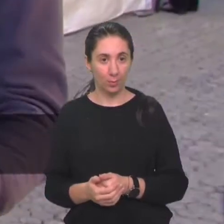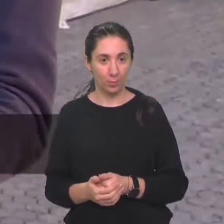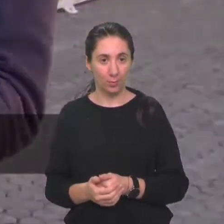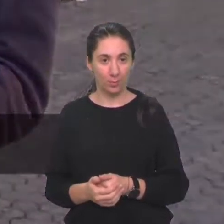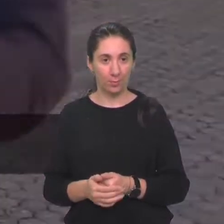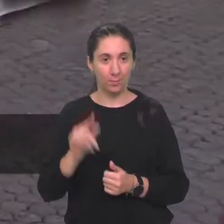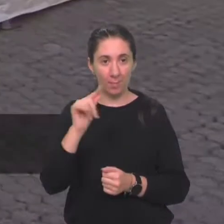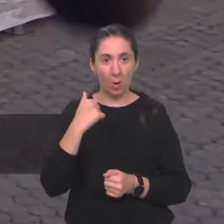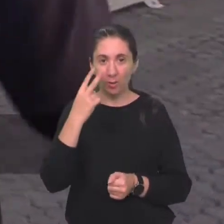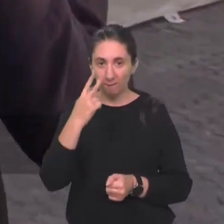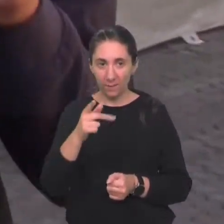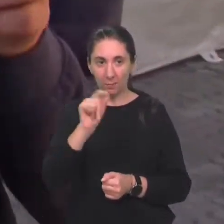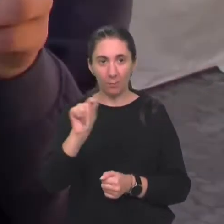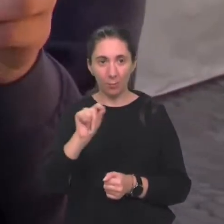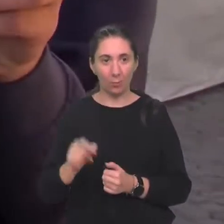Evo, malo da vidimo.